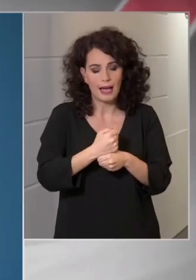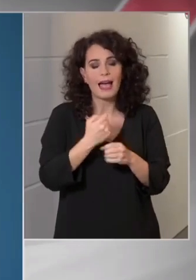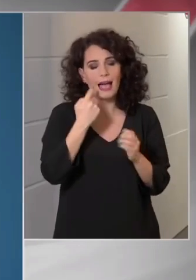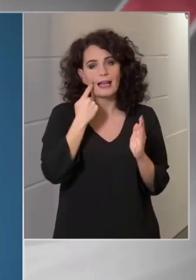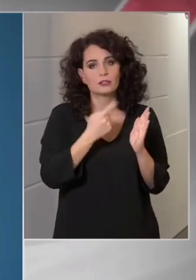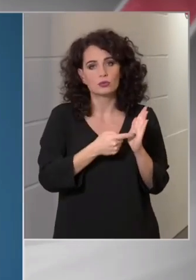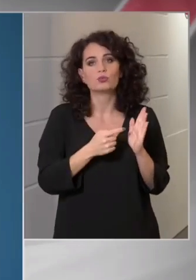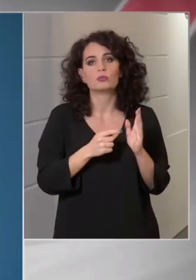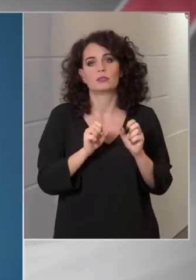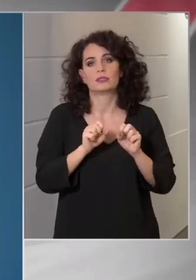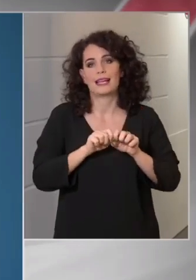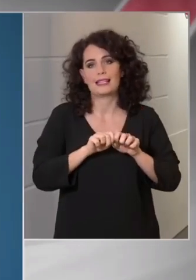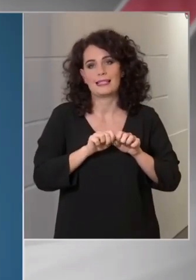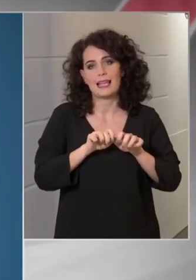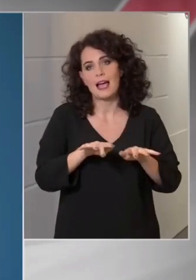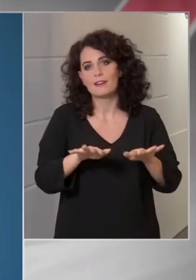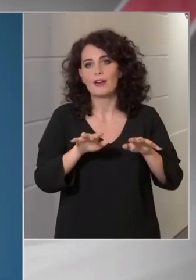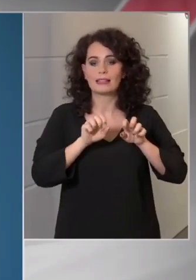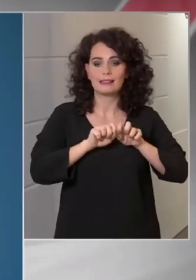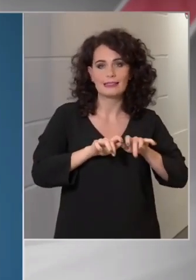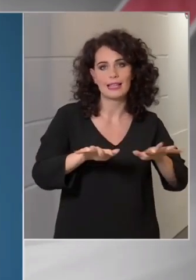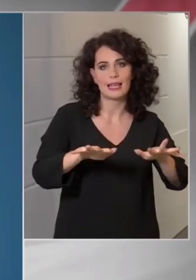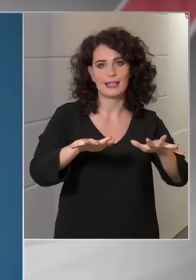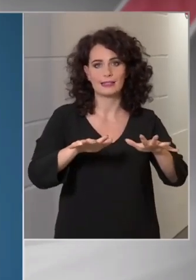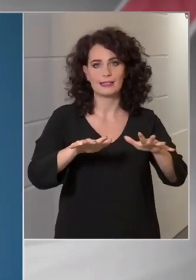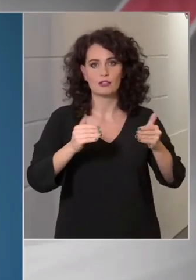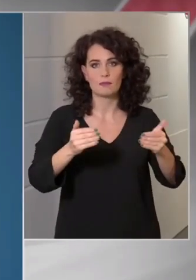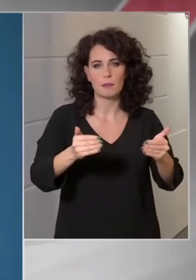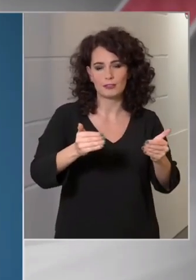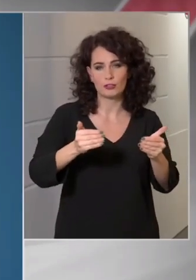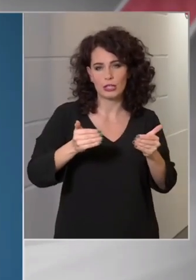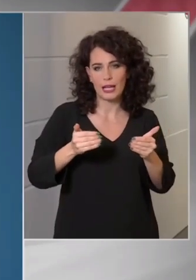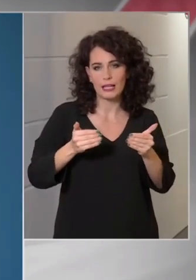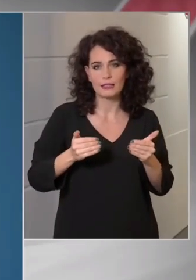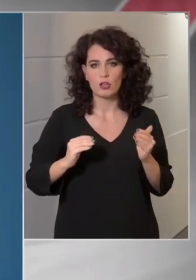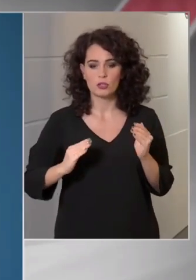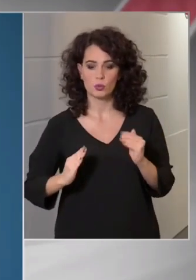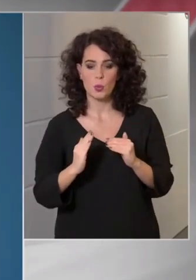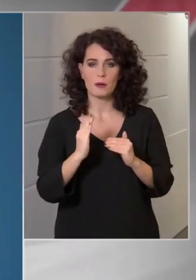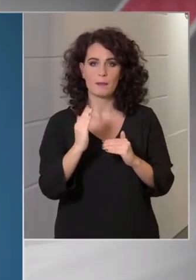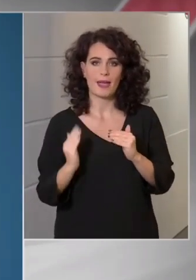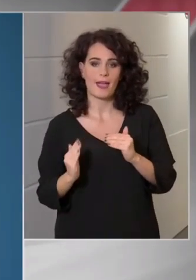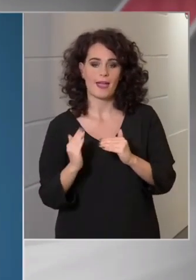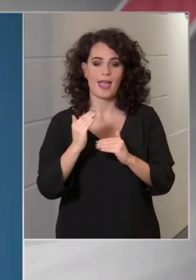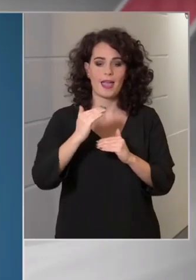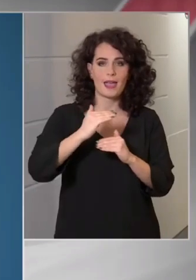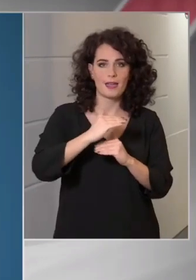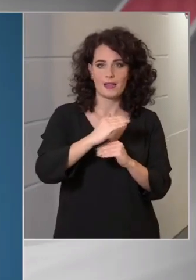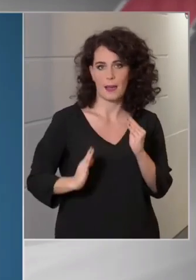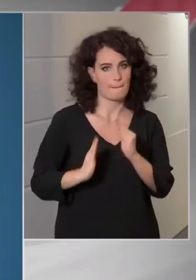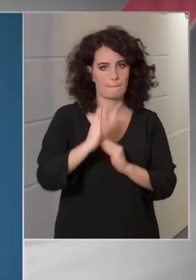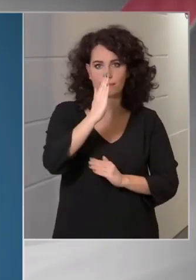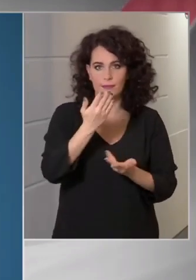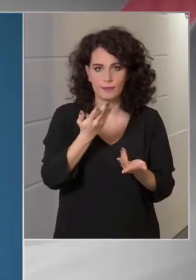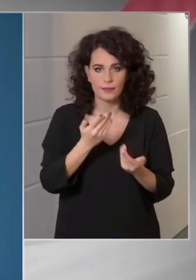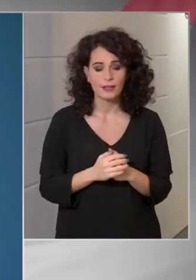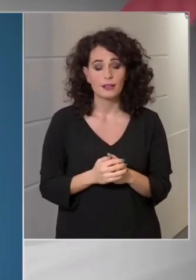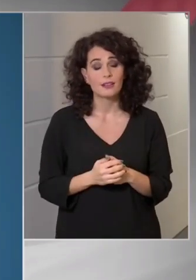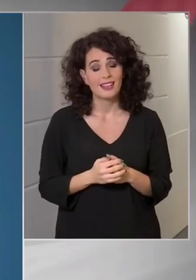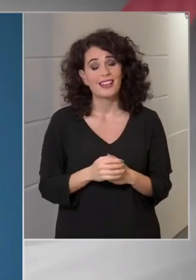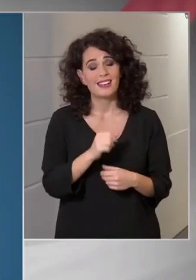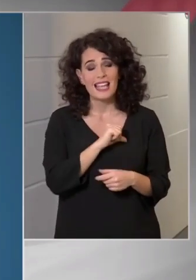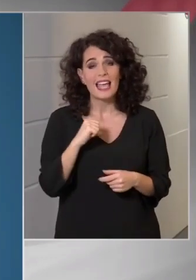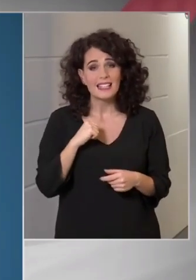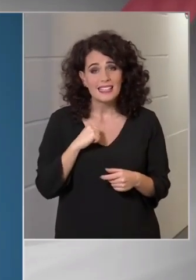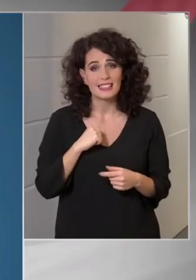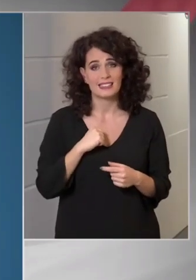mérsékelni, a járványgörbét ellaposítani. Nagyon nagy a felelősség, egyéni